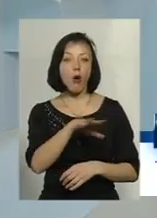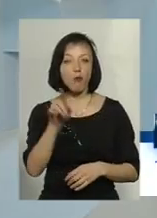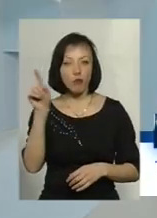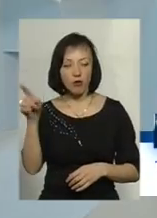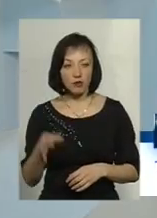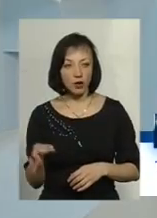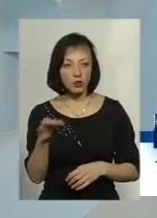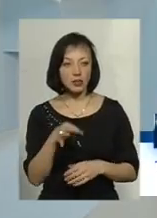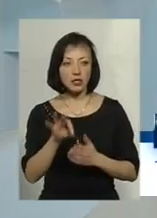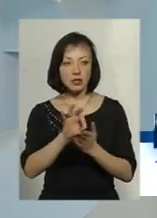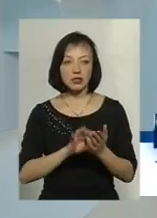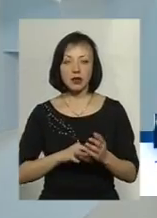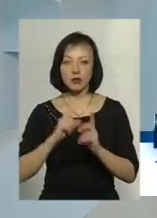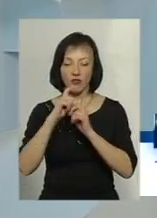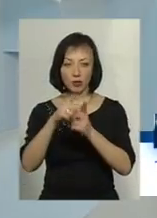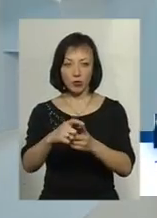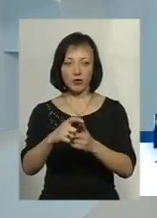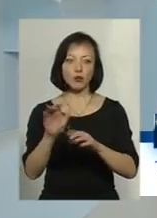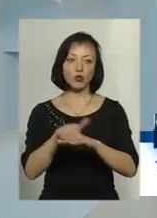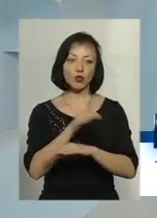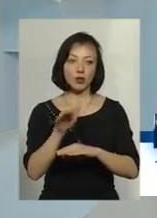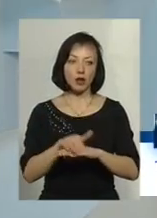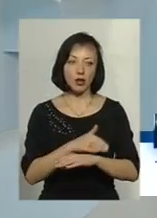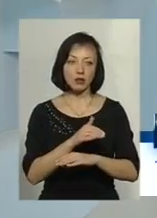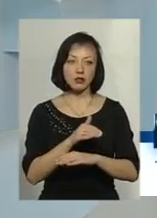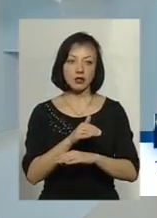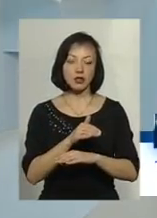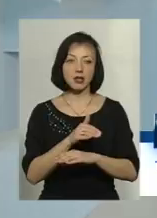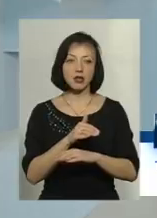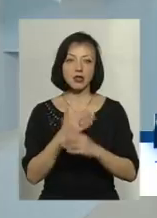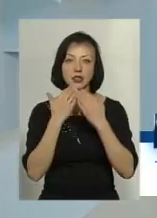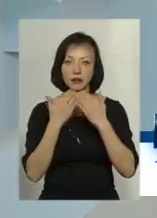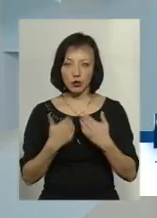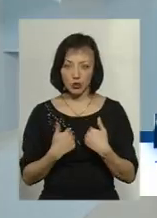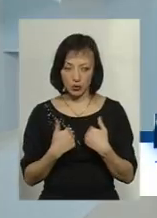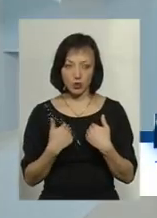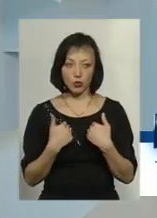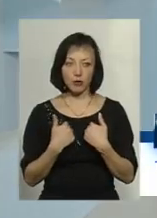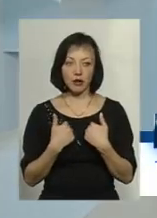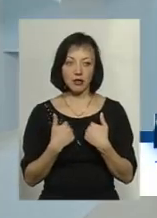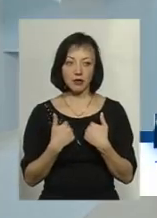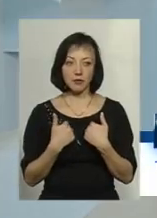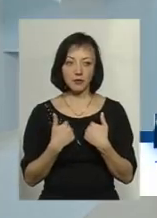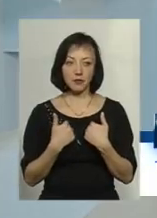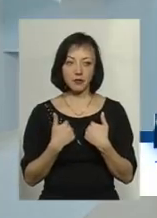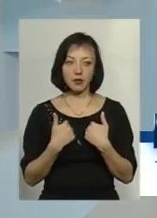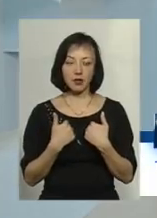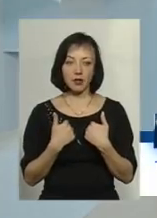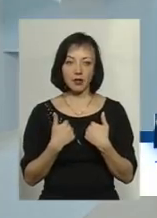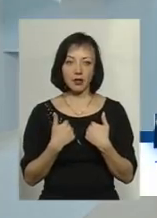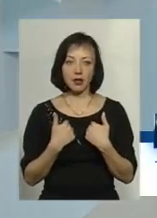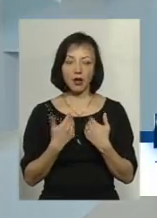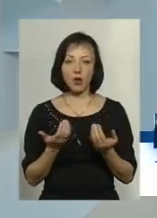і зразу вам відповісти. Будь ласка, зверніться до мене, я по